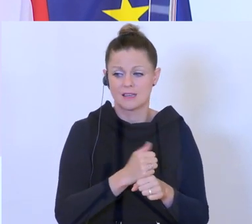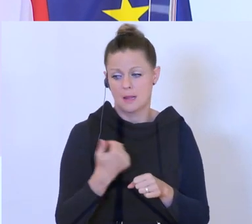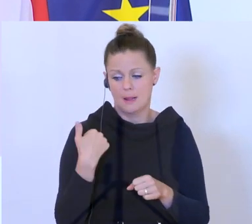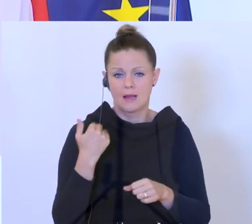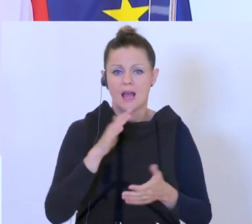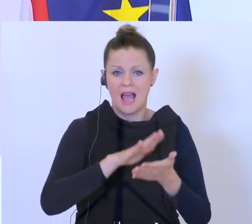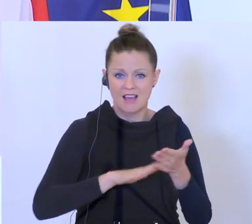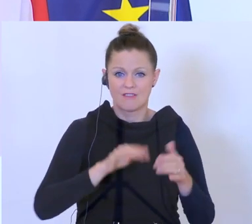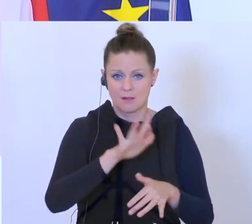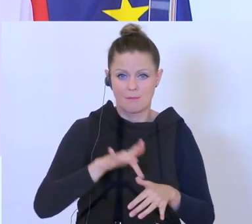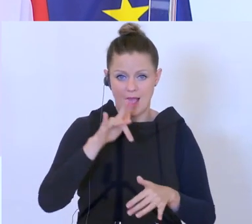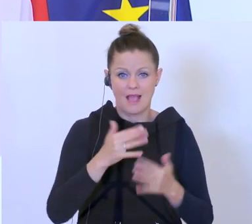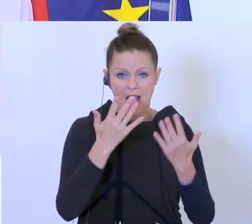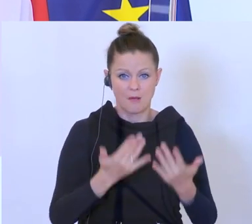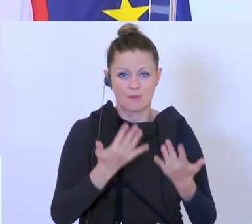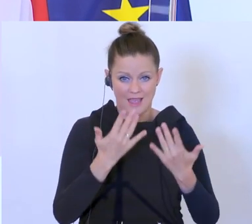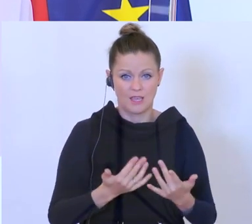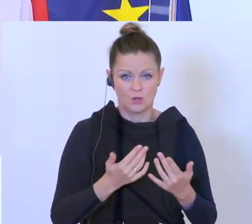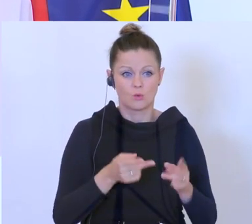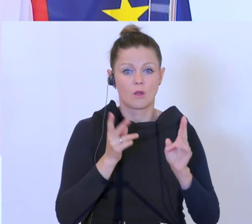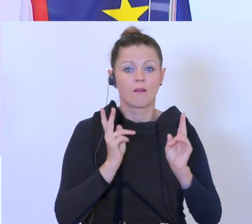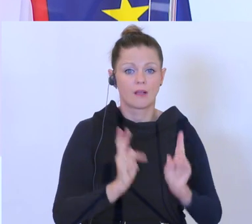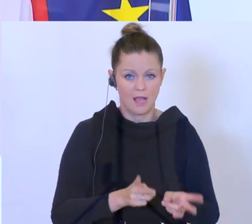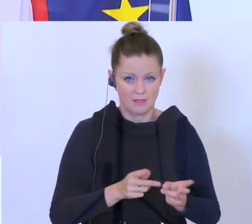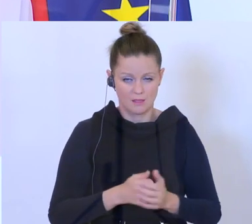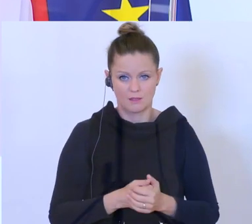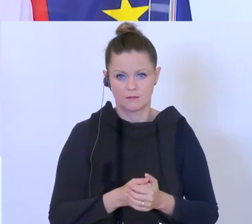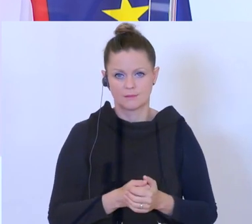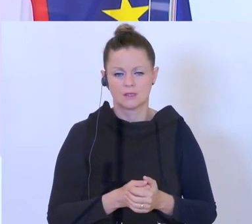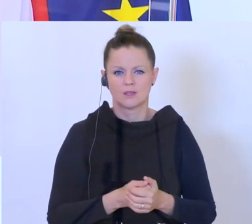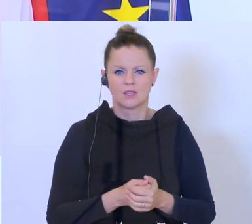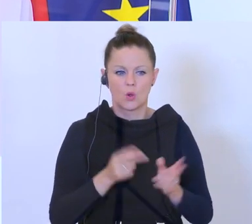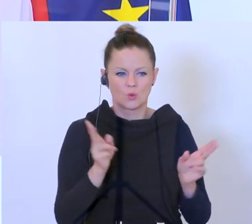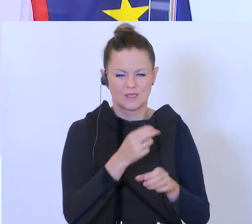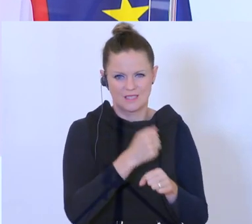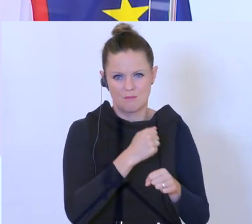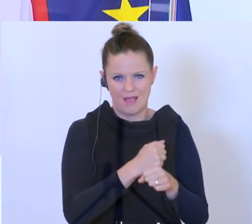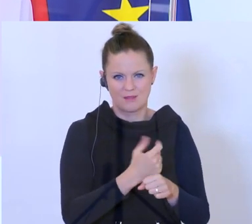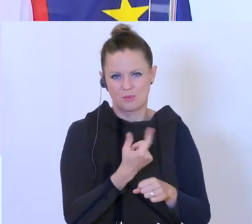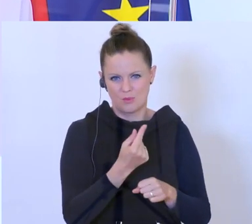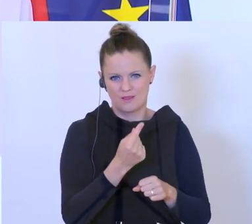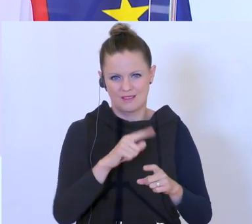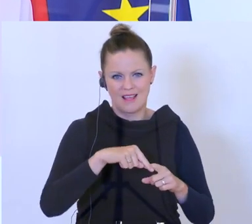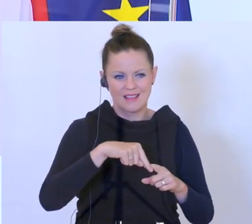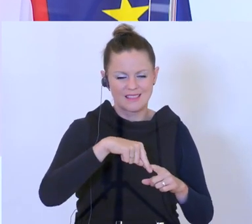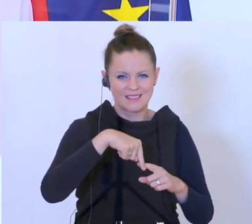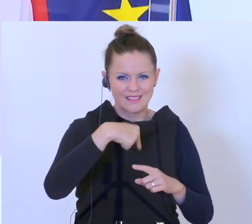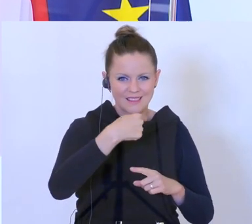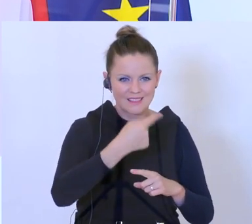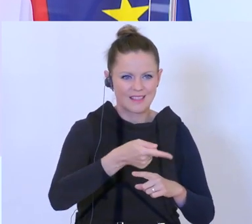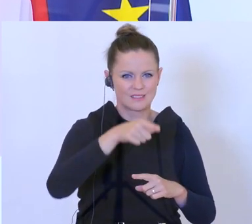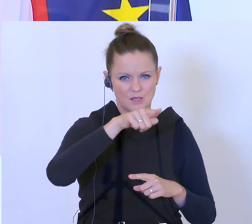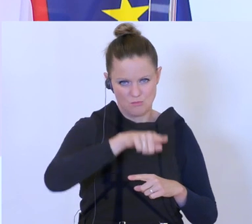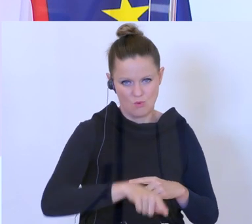auch die Abrechnung abgewickelt werden kann. Das ist halt bei der Kurzarbeit so, dass man erst das Monat nach der